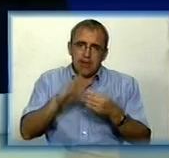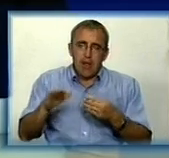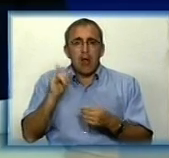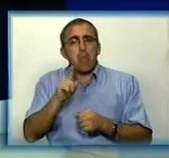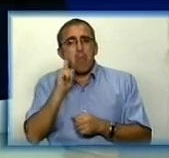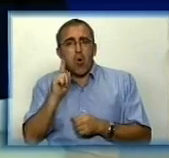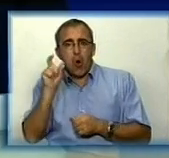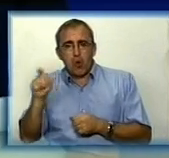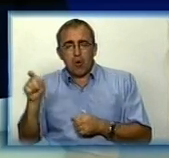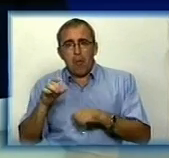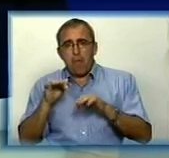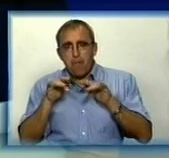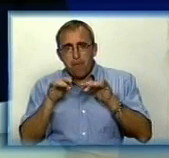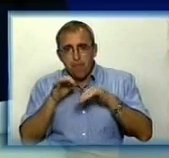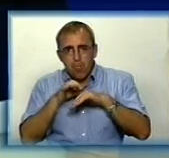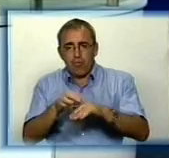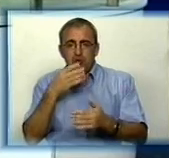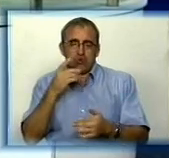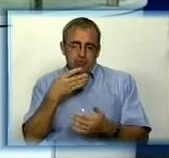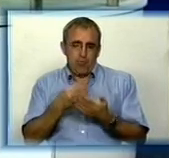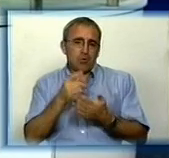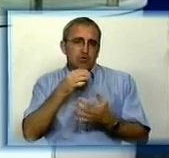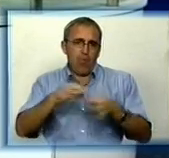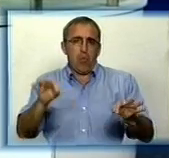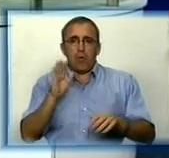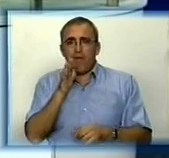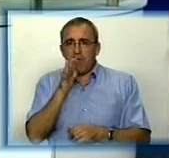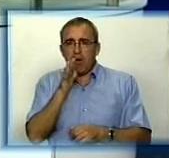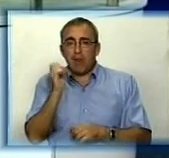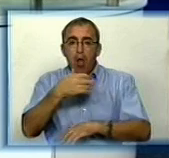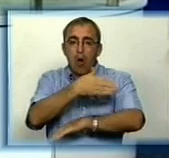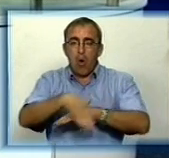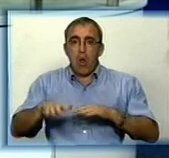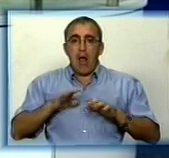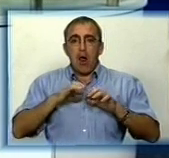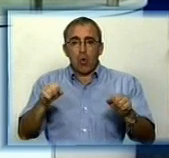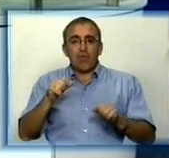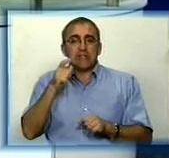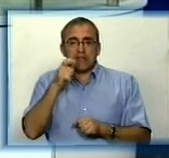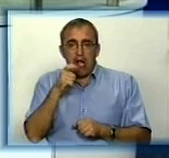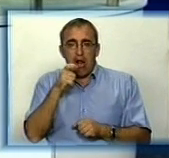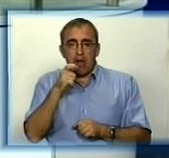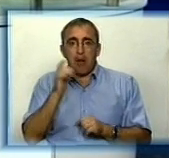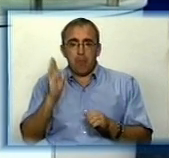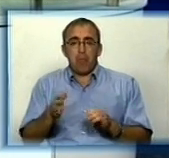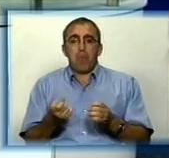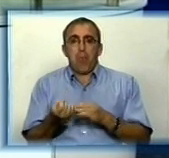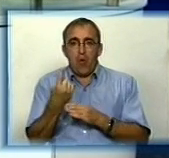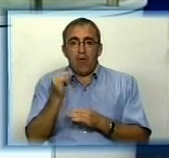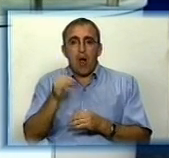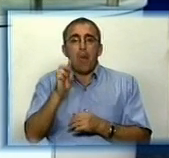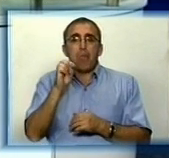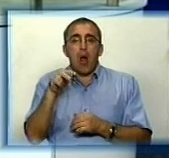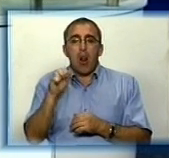провести свободне час. На улиці Героїв Сталинграду теж появляться. На Балашовці 2